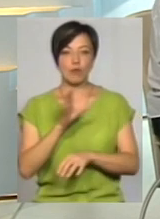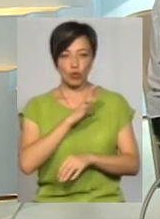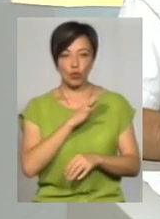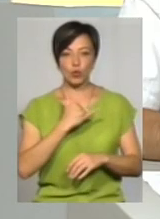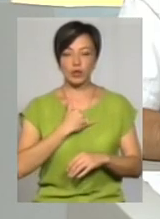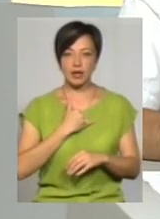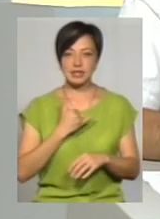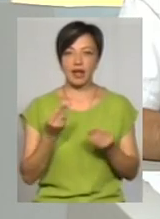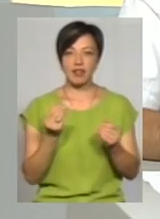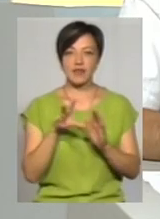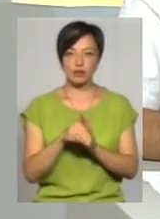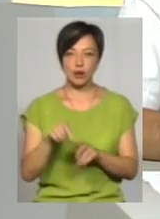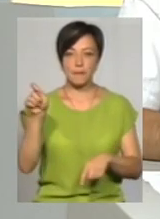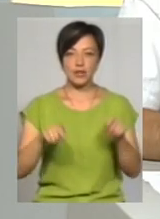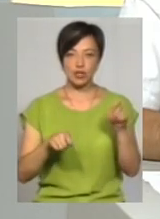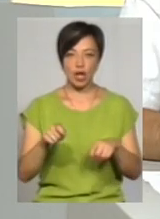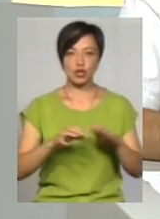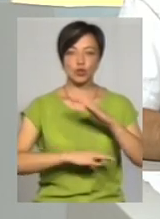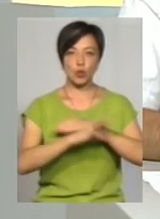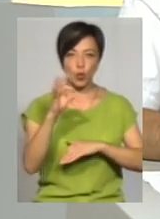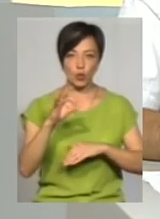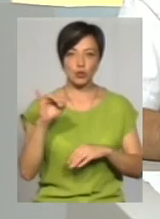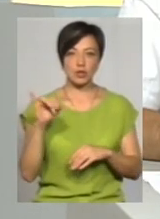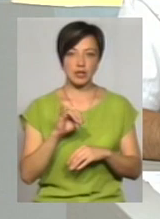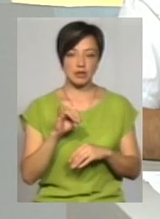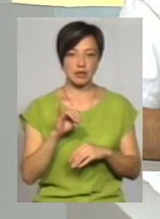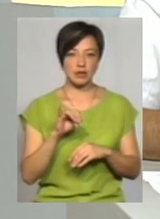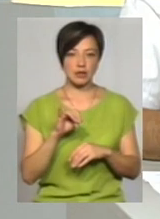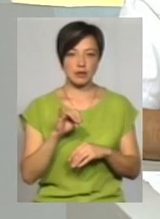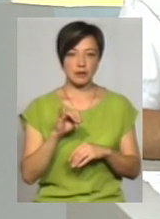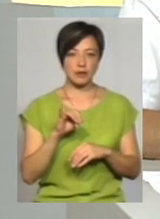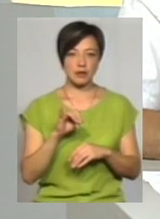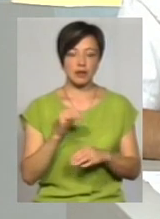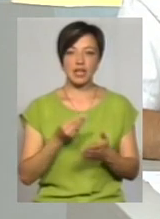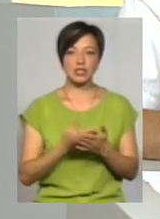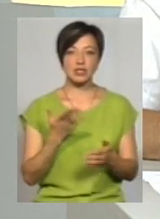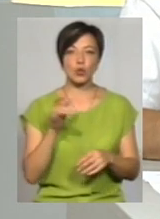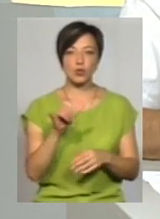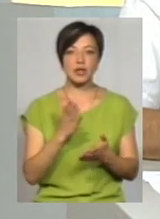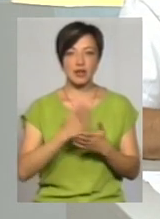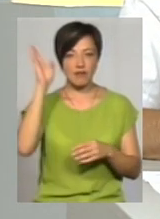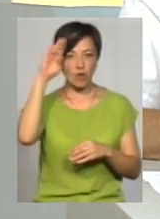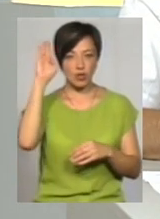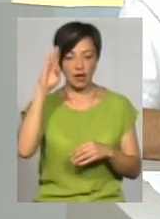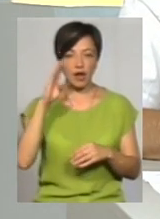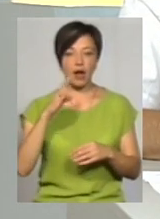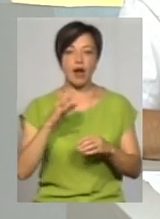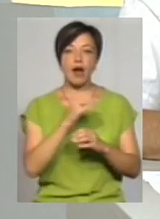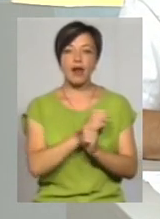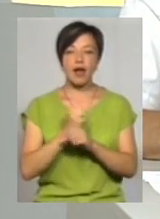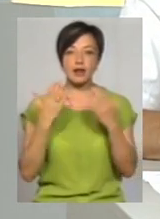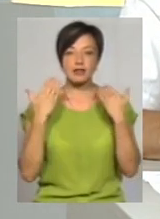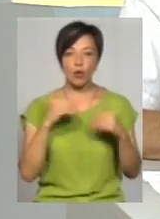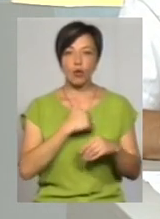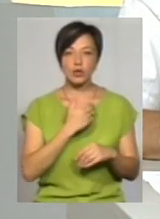інвестори, приїжджали і з Сходу, найцінніше, що в них є, вода. Рекреаційний центр ми хочемо зробити